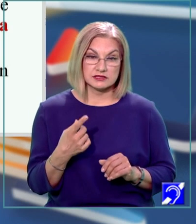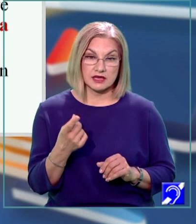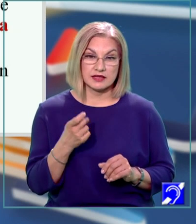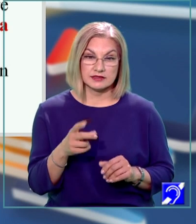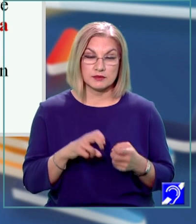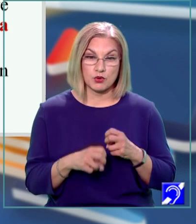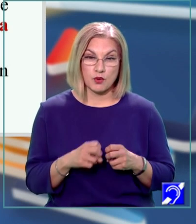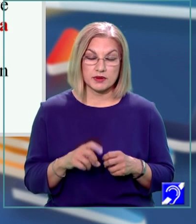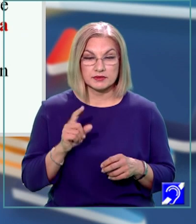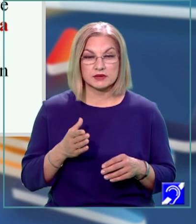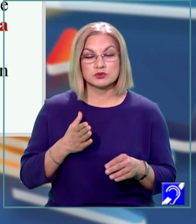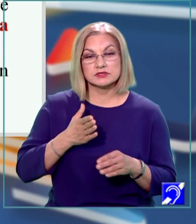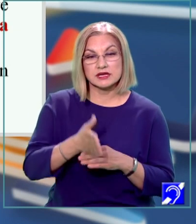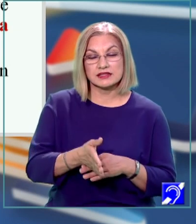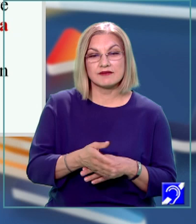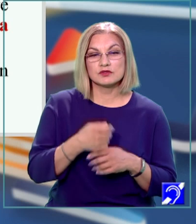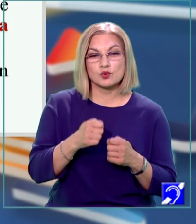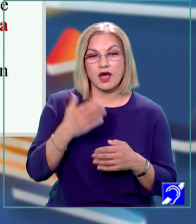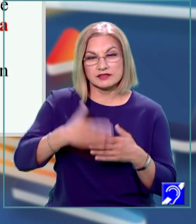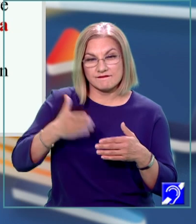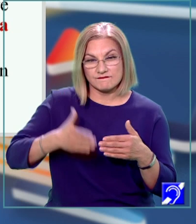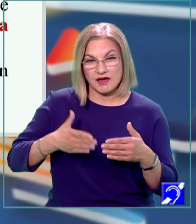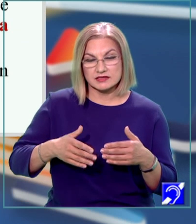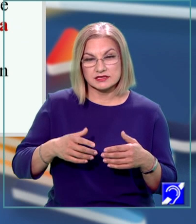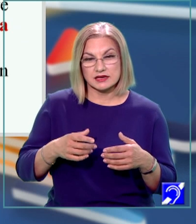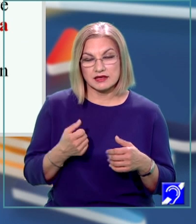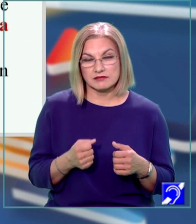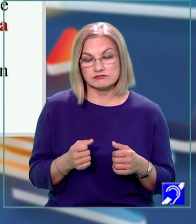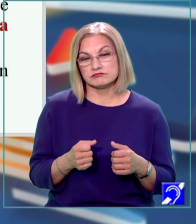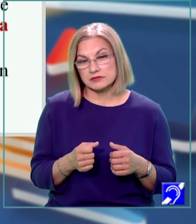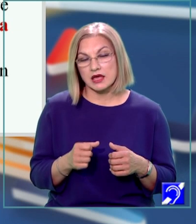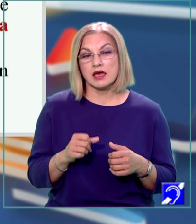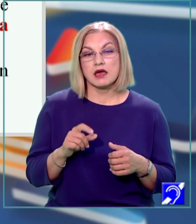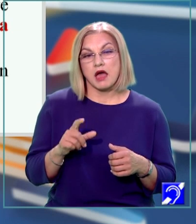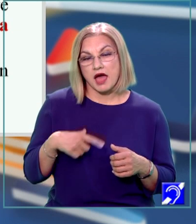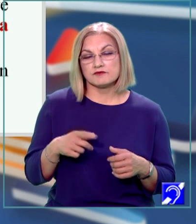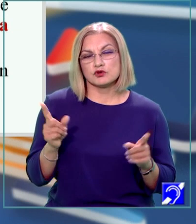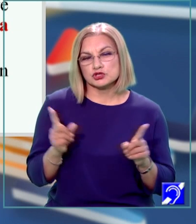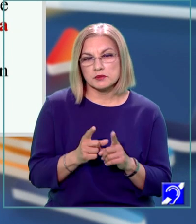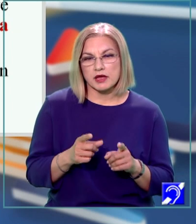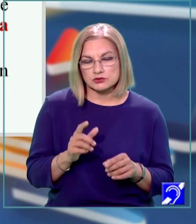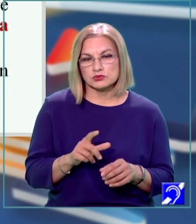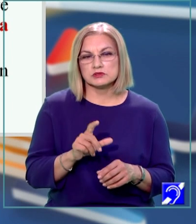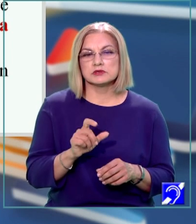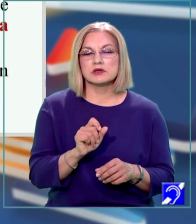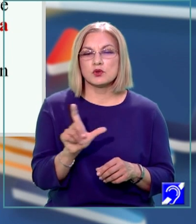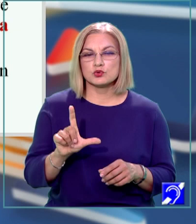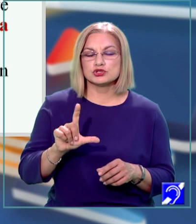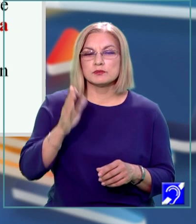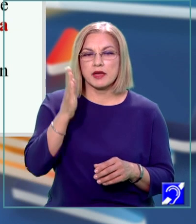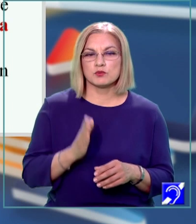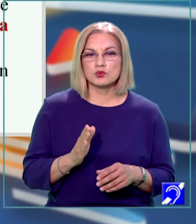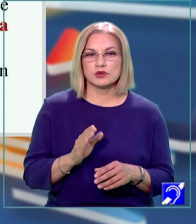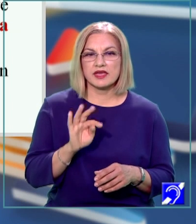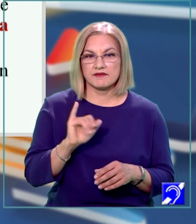traversăm toate fețele laterale, desigur că drumul cel mai scurt ar fi fost lungimea muchiei FI. Însă